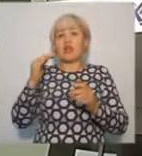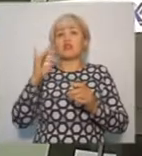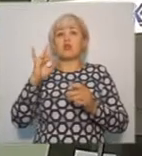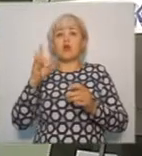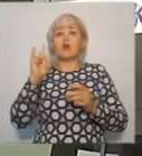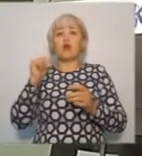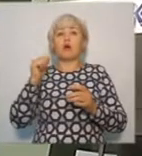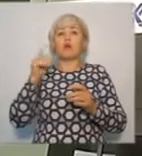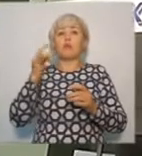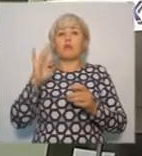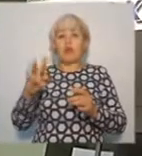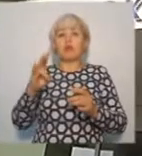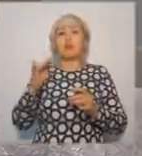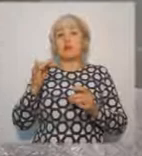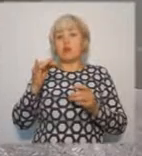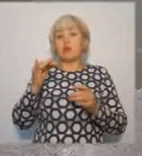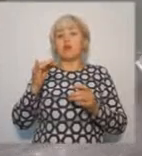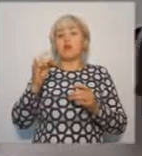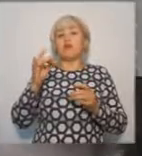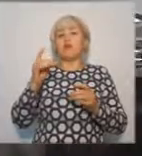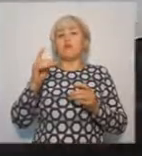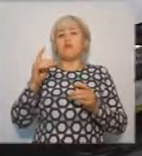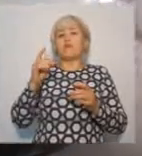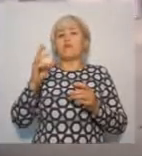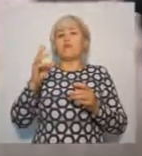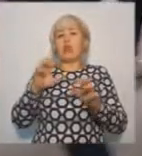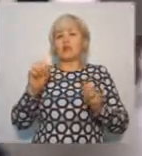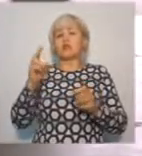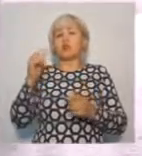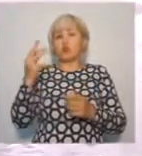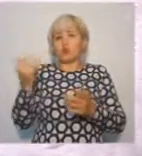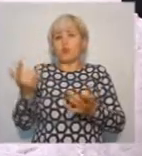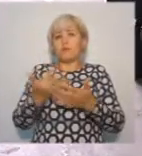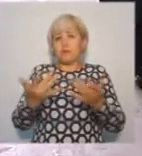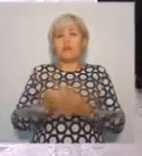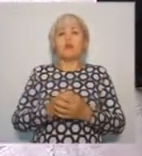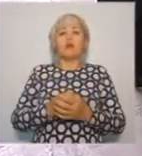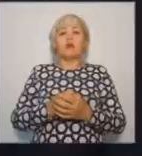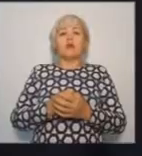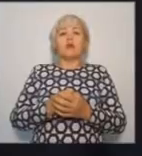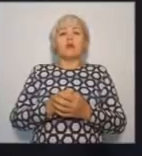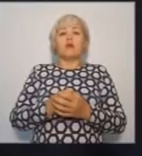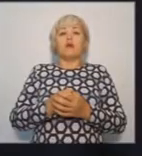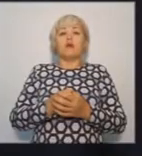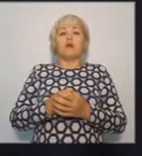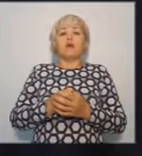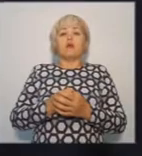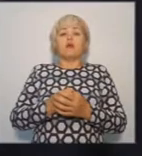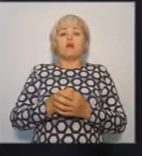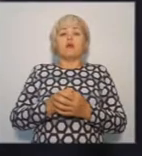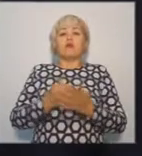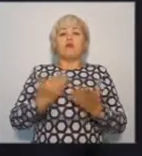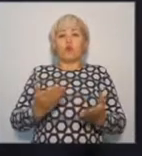Ревизоры осмотрели несколько медицинских объектов. Речь о передвижных лечебно-диагностических комплексах, городской станции скорой помощи и окружной